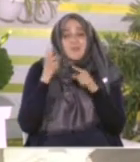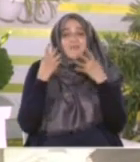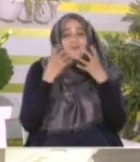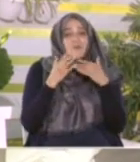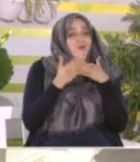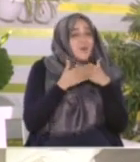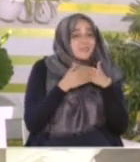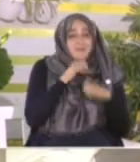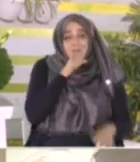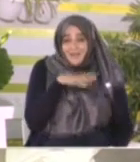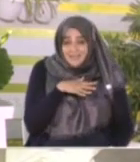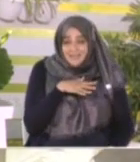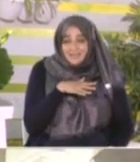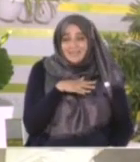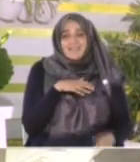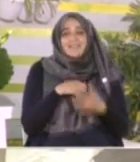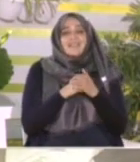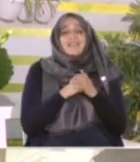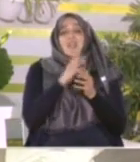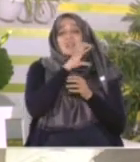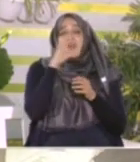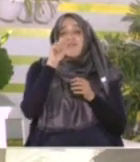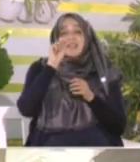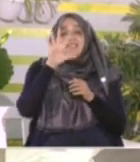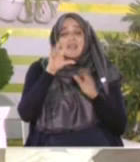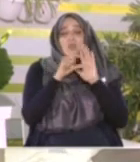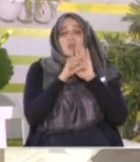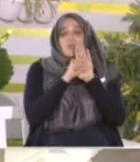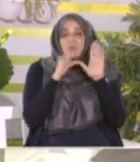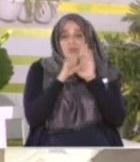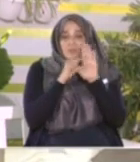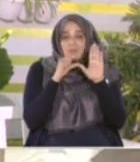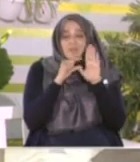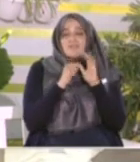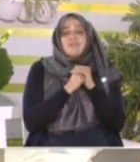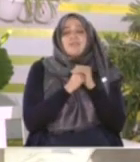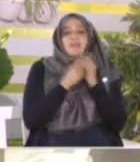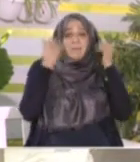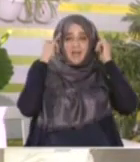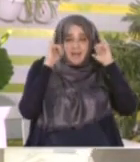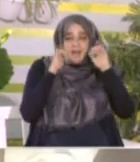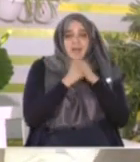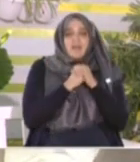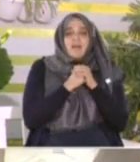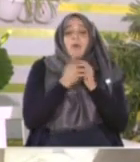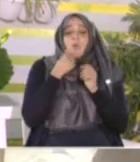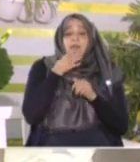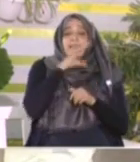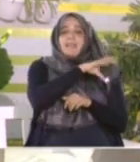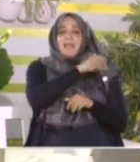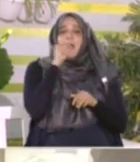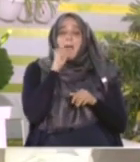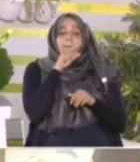رضي الله عنه فهذه الآية 125 من صورة البقرة يقول فيها ربنا عز وجل واتخذوا